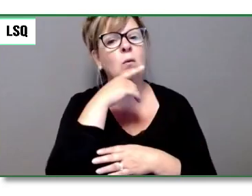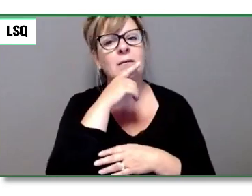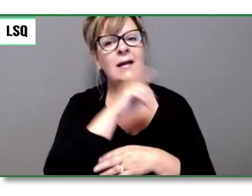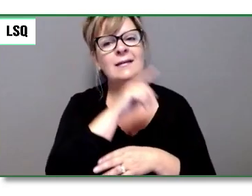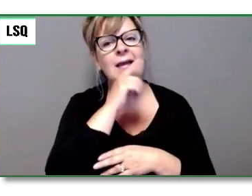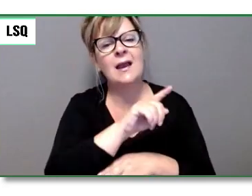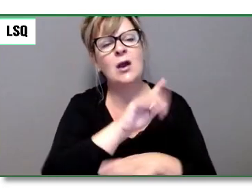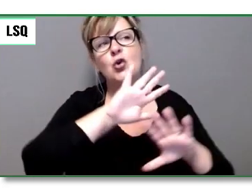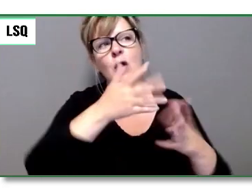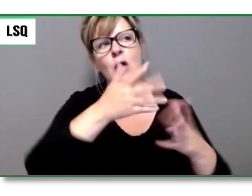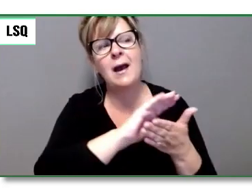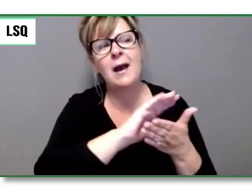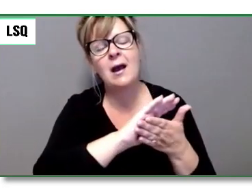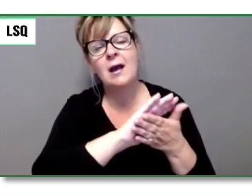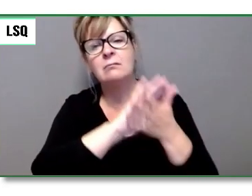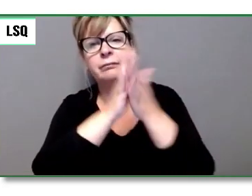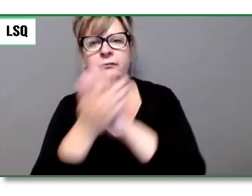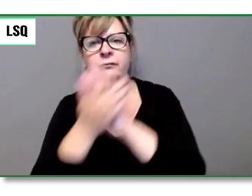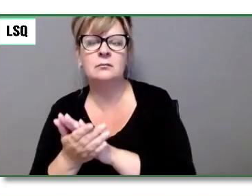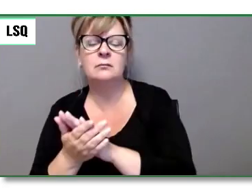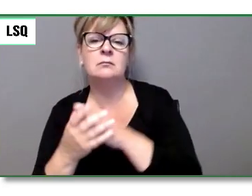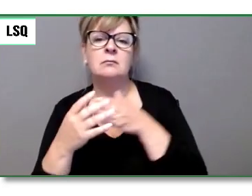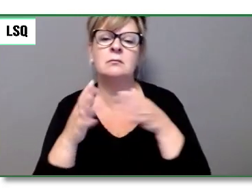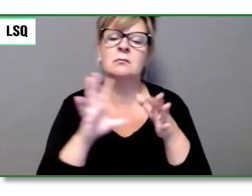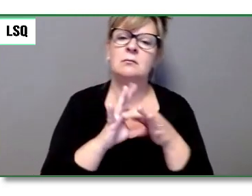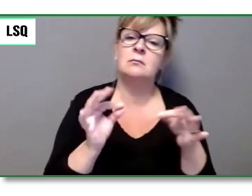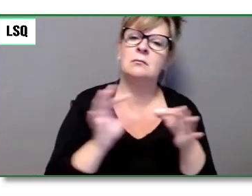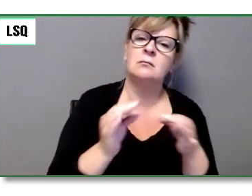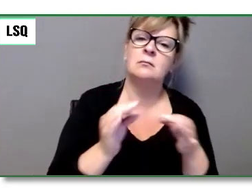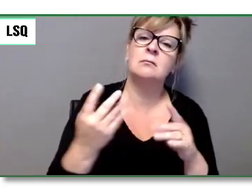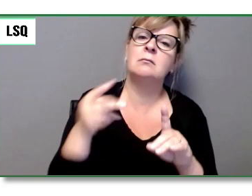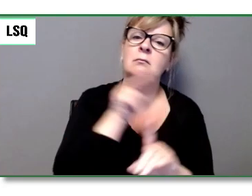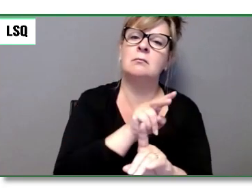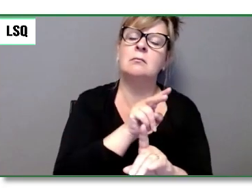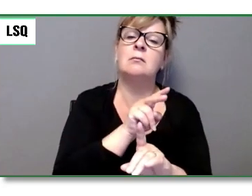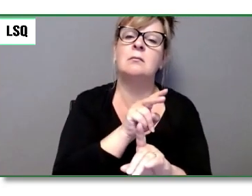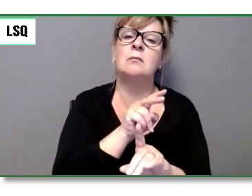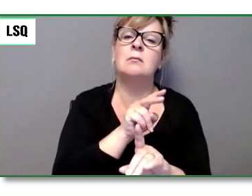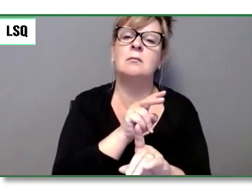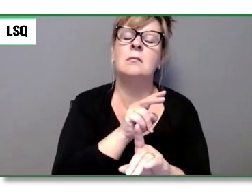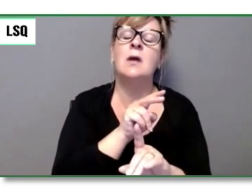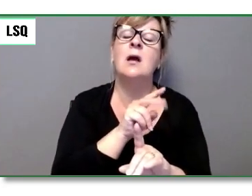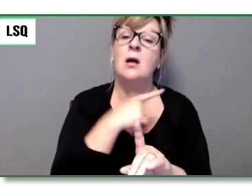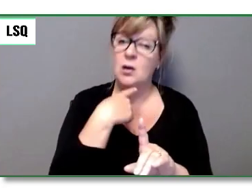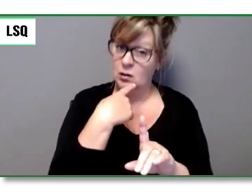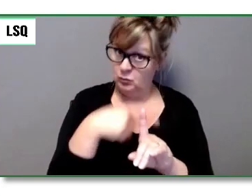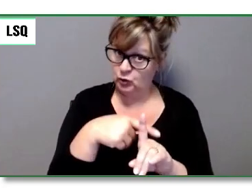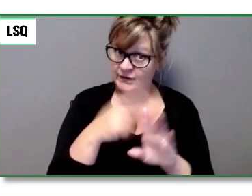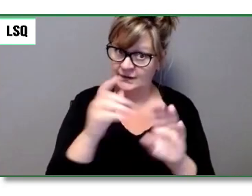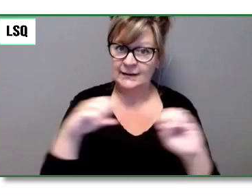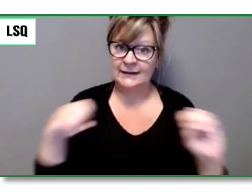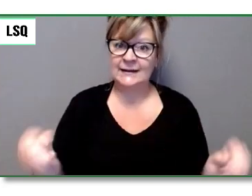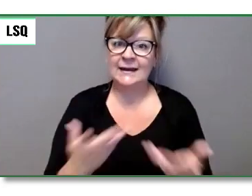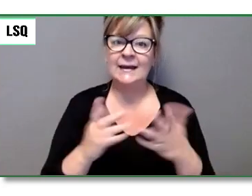évaluations des lieux qui sont supposément accessibles pour voir dans quelle mesure ils le sont vraiment. Et